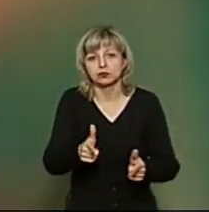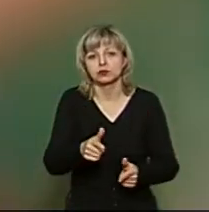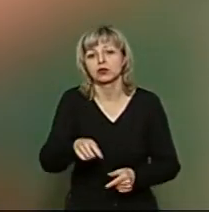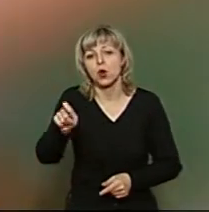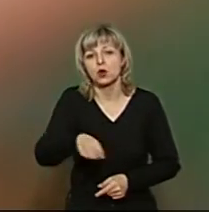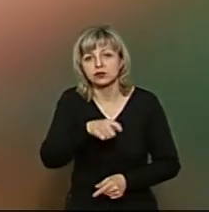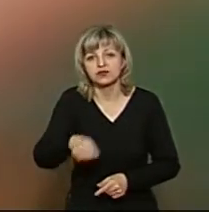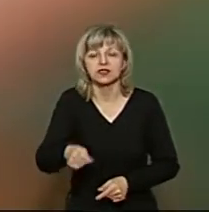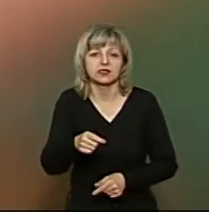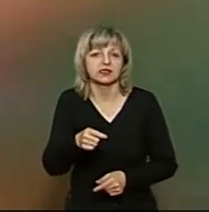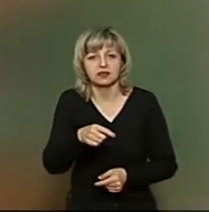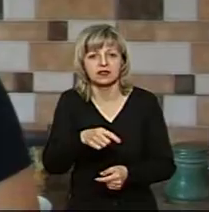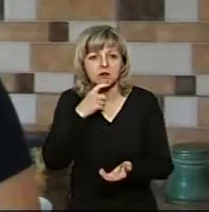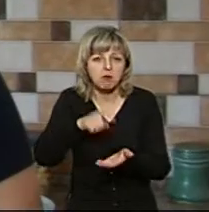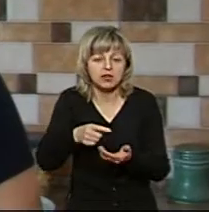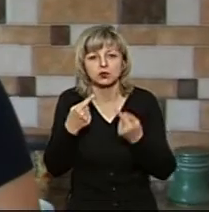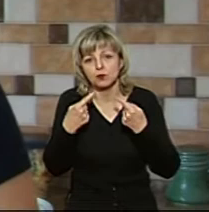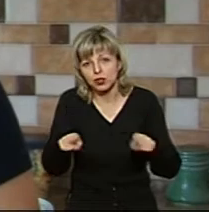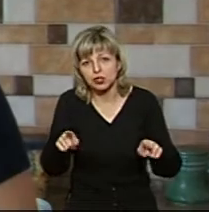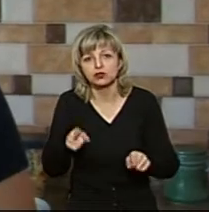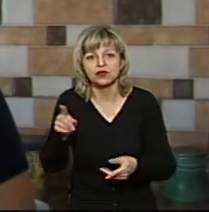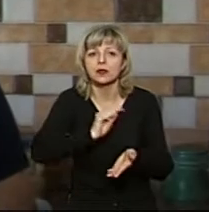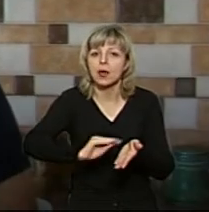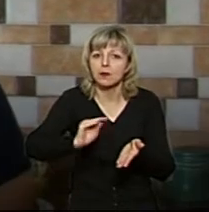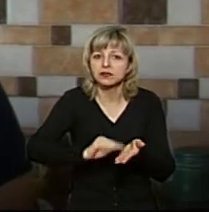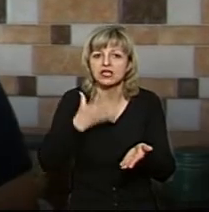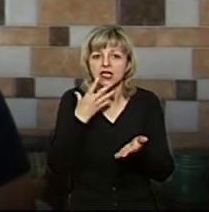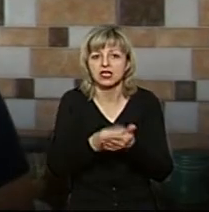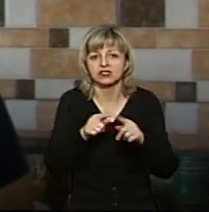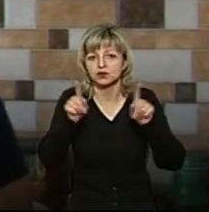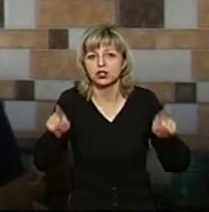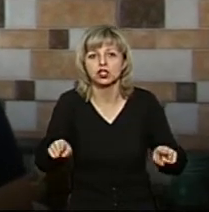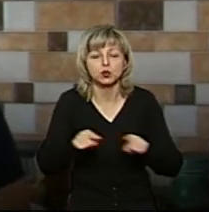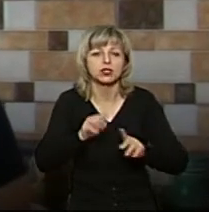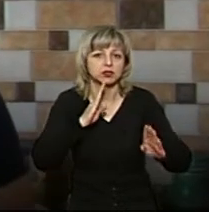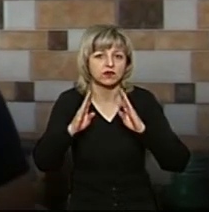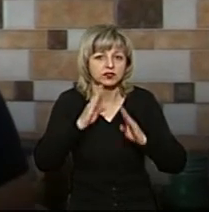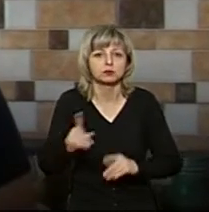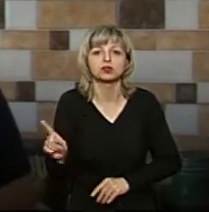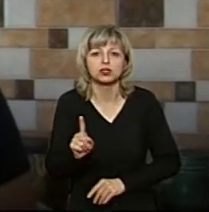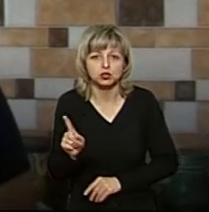освятити Великодню їжу в інший спосіб. «Він написав на своїй сторінці у Фейсбук, що